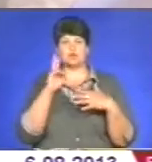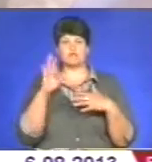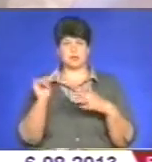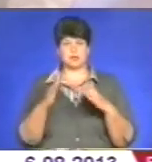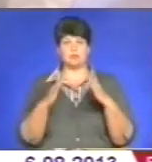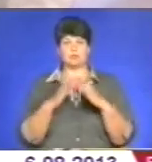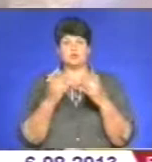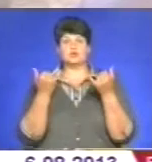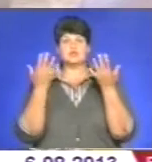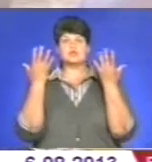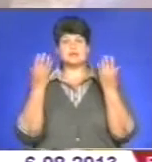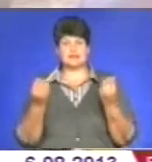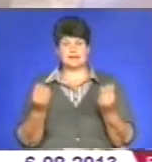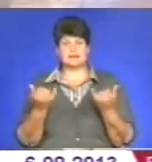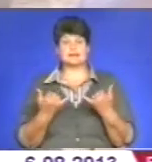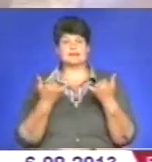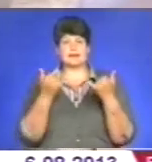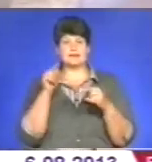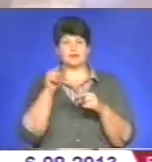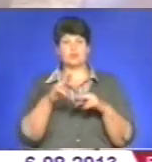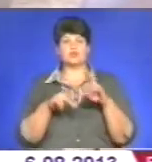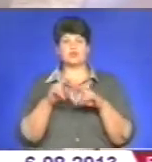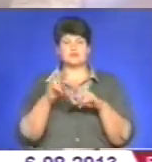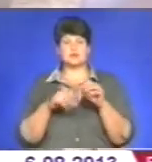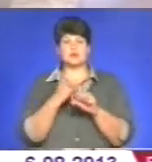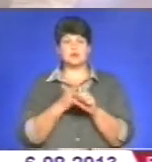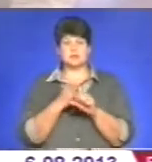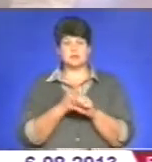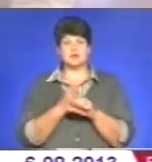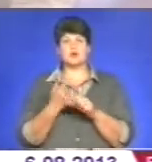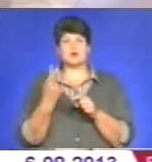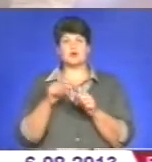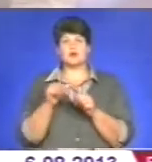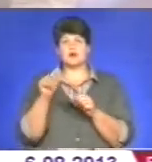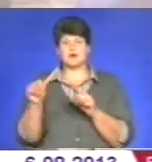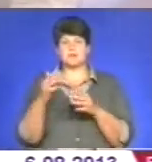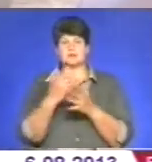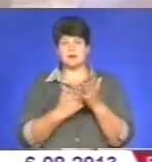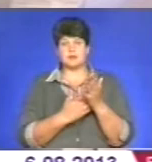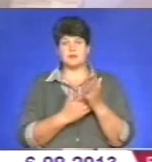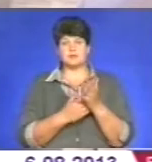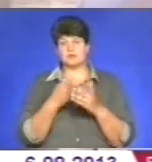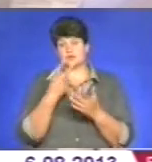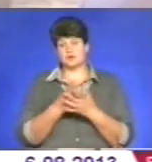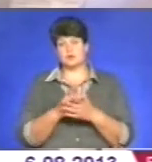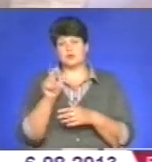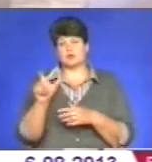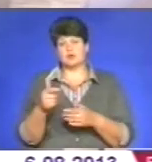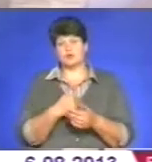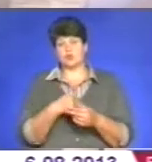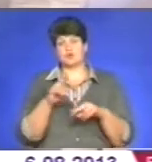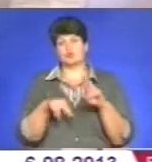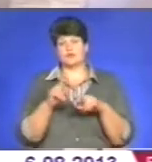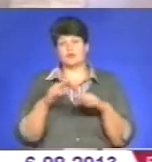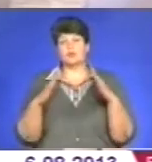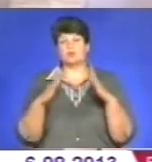то на сьогоднішній день для такого будівництва розроблена одна окрема схема, яка полягає в тому, що громадянин, який хоче будувати житловий